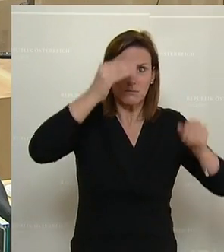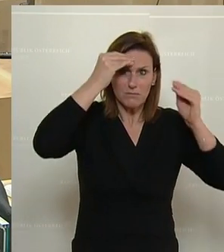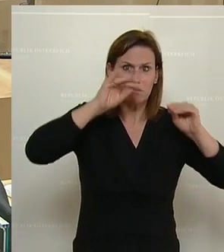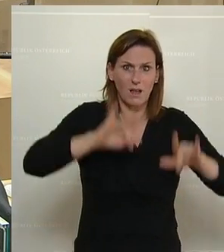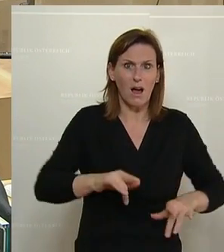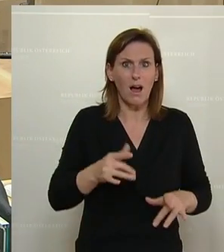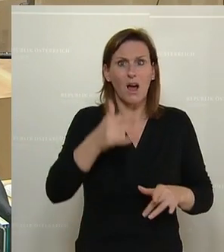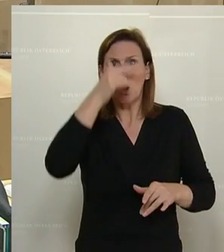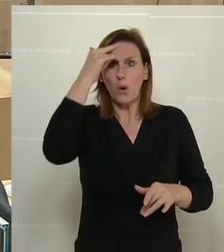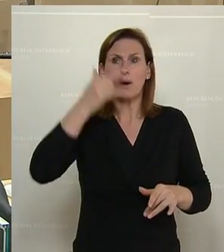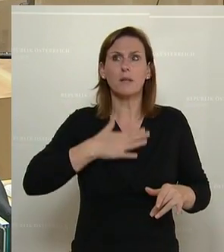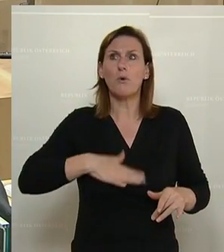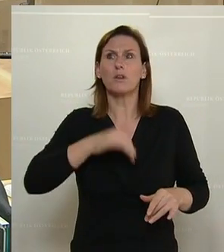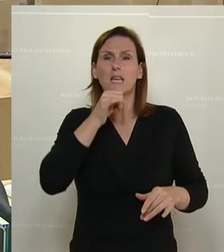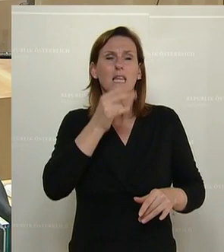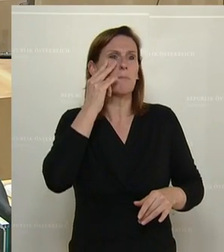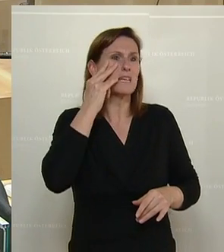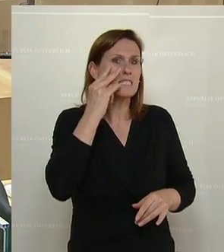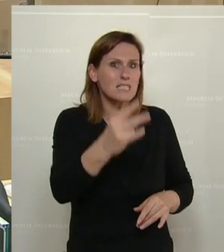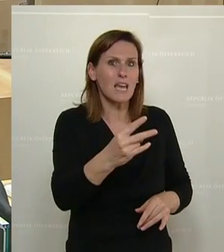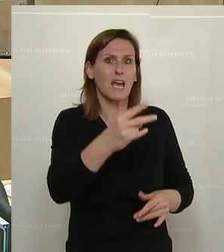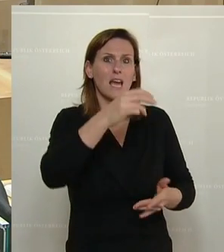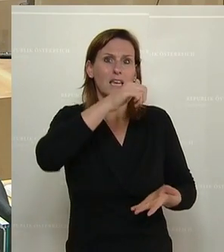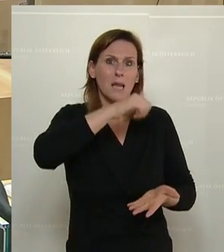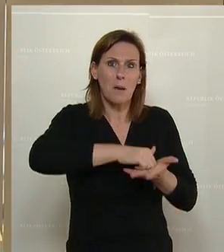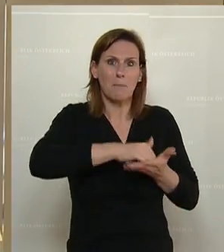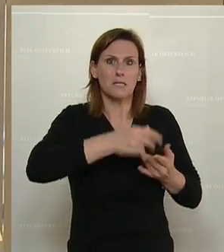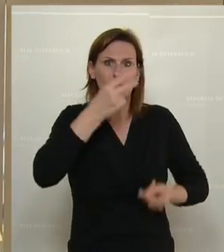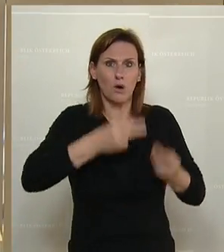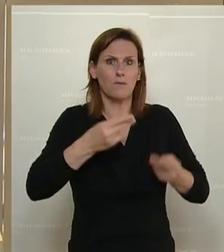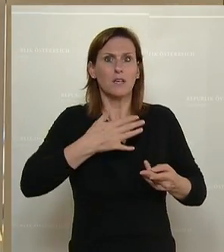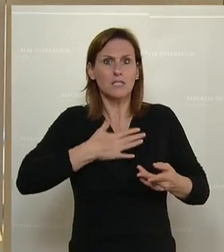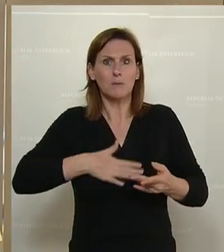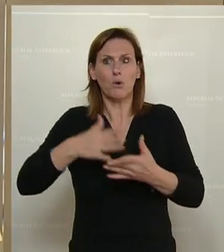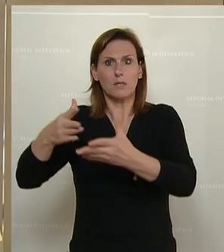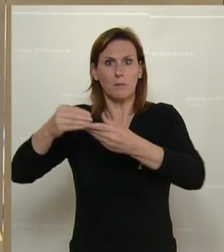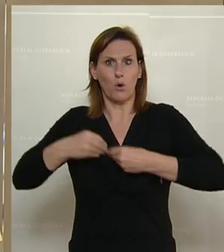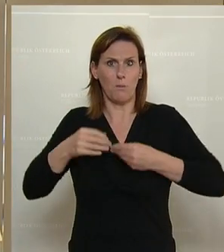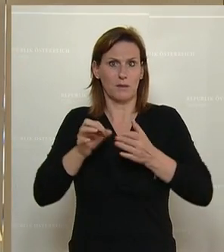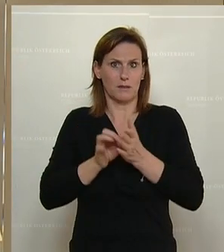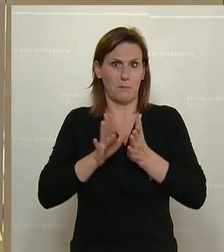Leute wollen keine Pressekonferenzen, sie wollen Impftermine. Das haben Sie bestimmt.